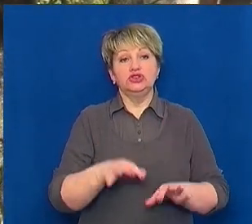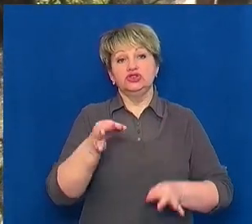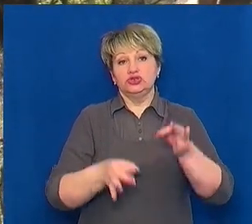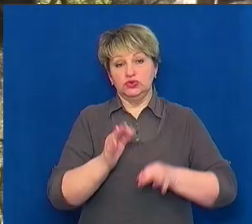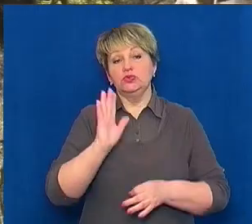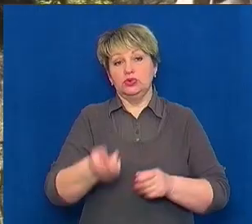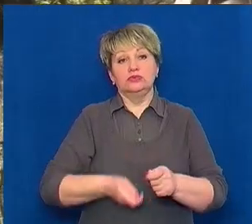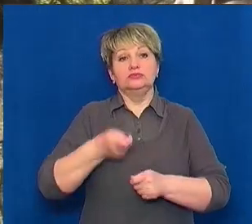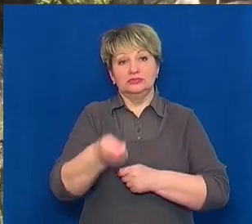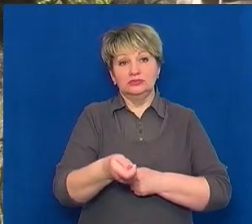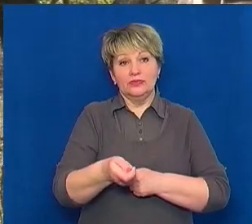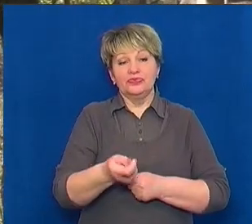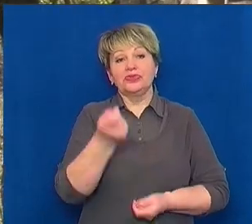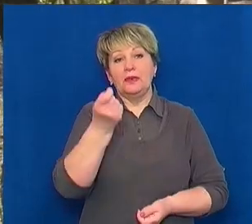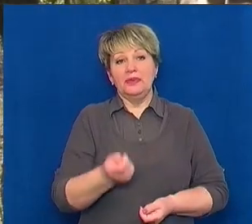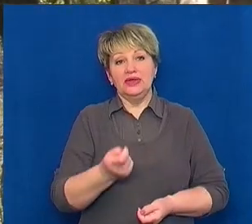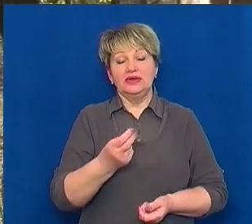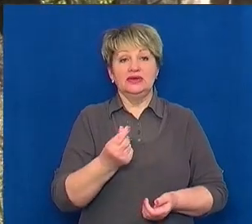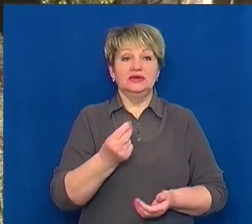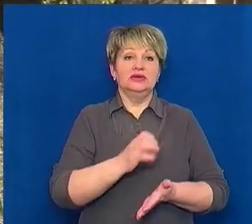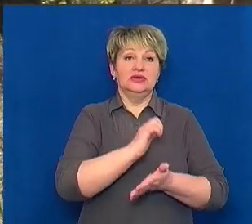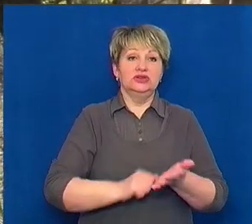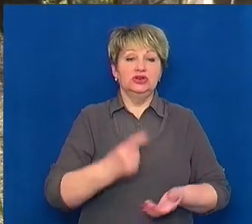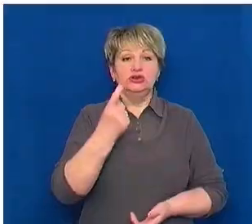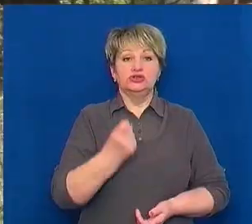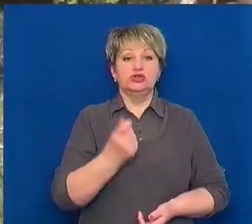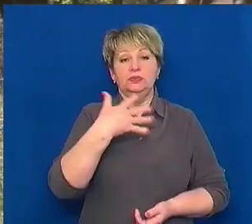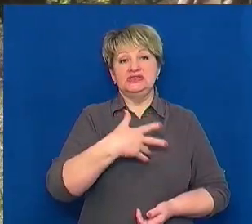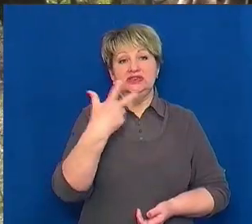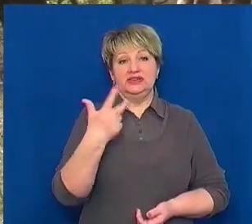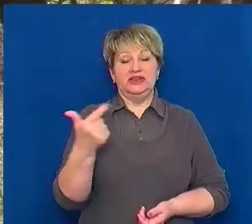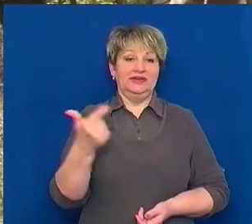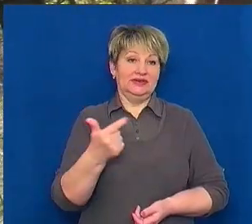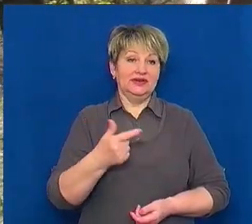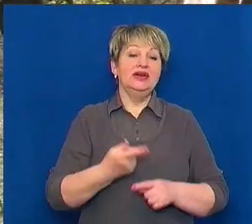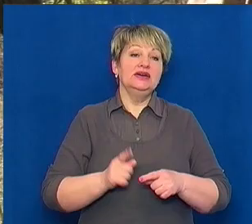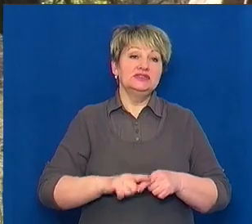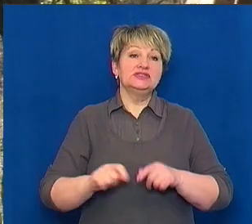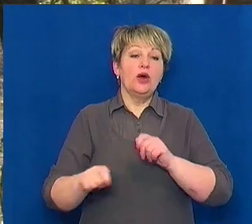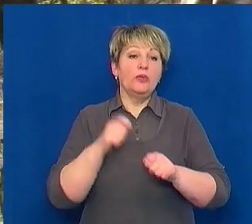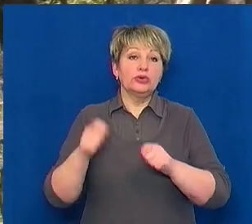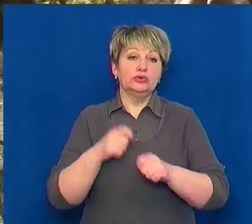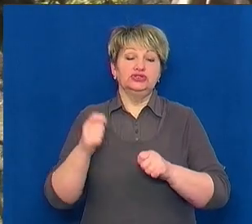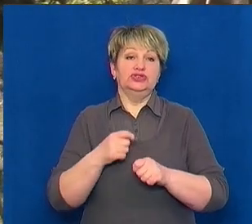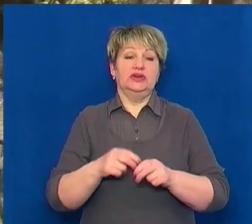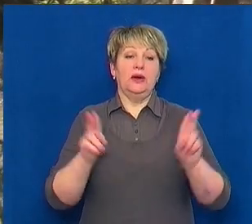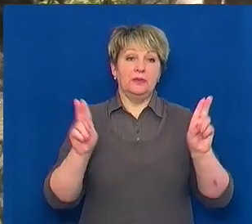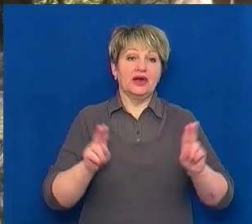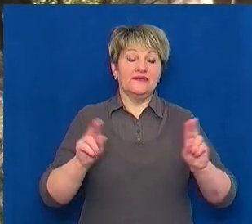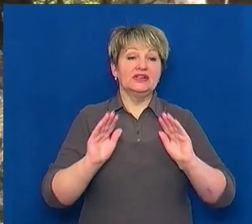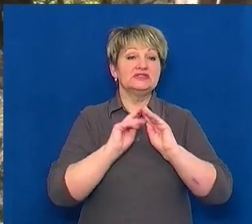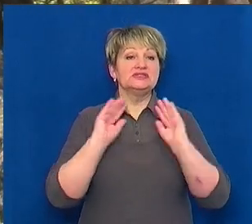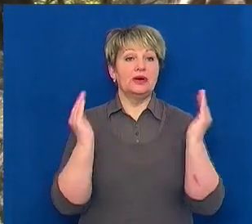виносити. Ну, мінімальний штраф, це от 150-300 гривень. Це порушення природного заповідного фонду. Тут їх тілицьний